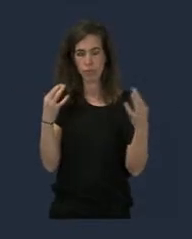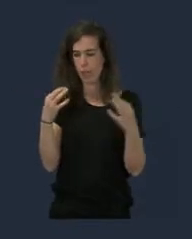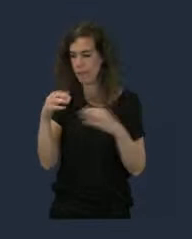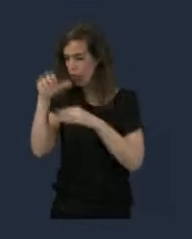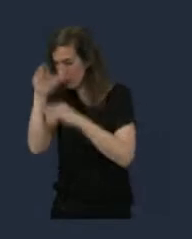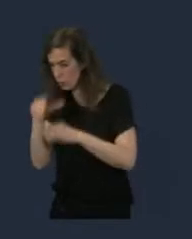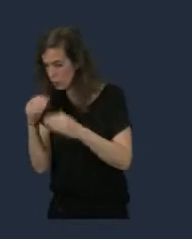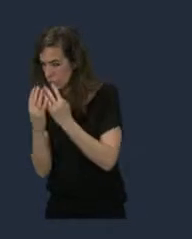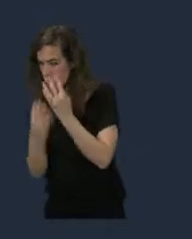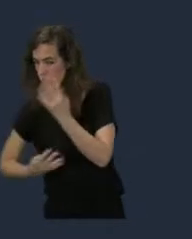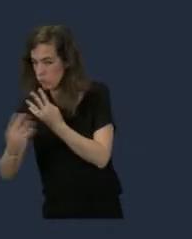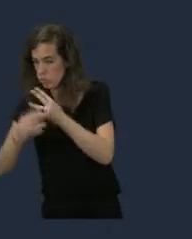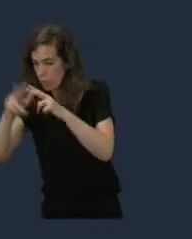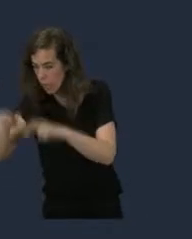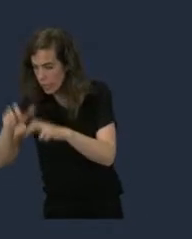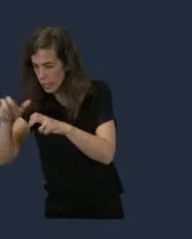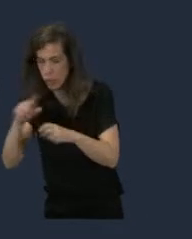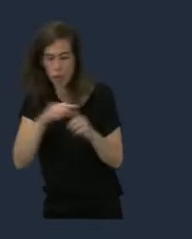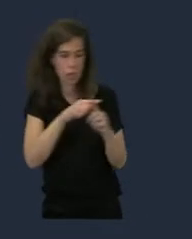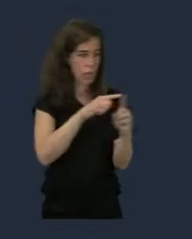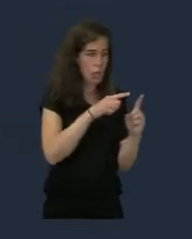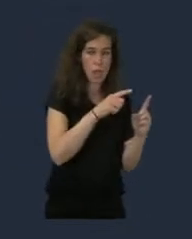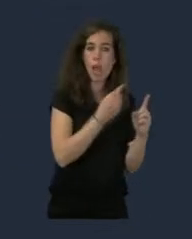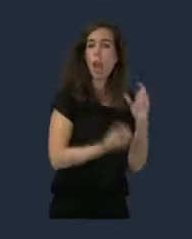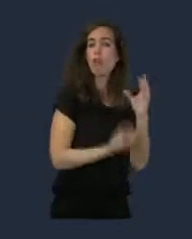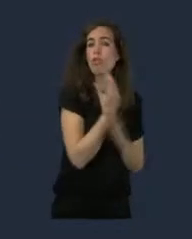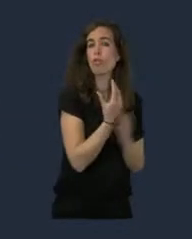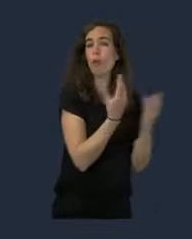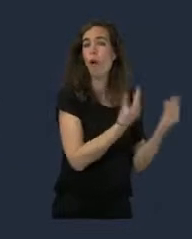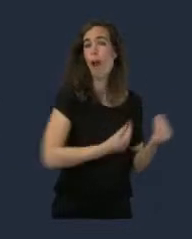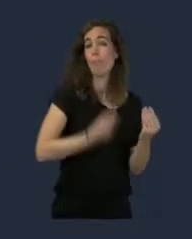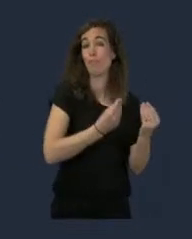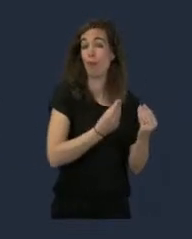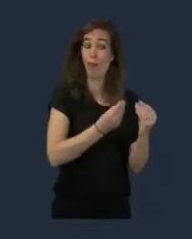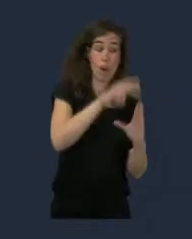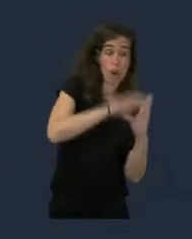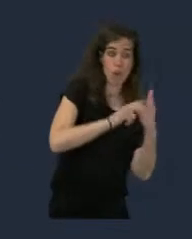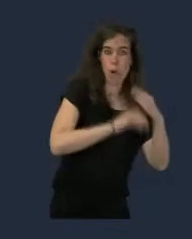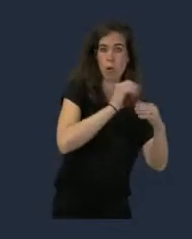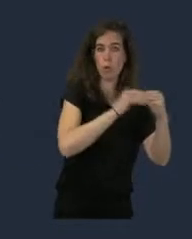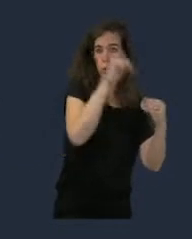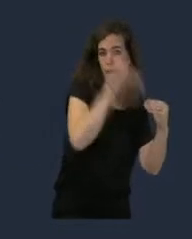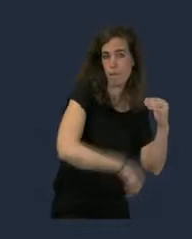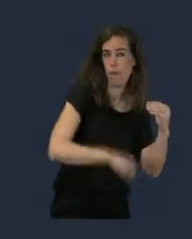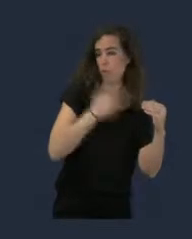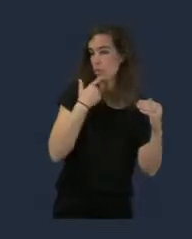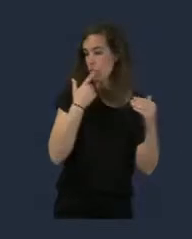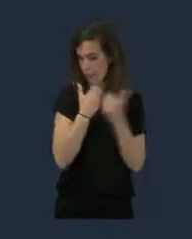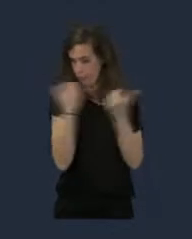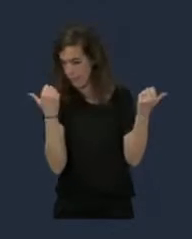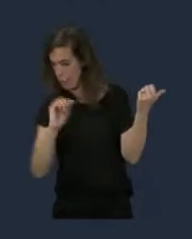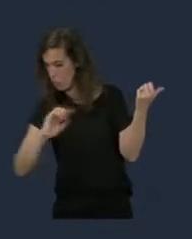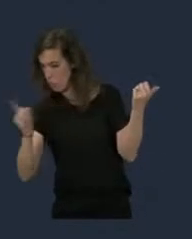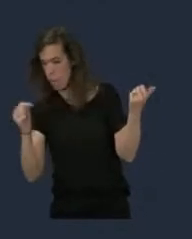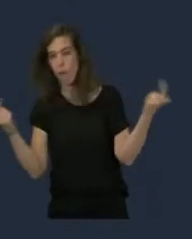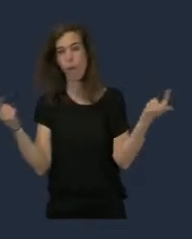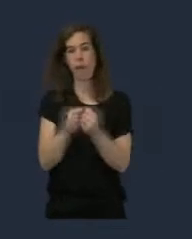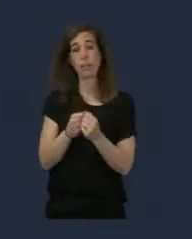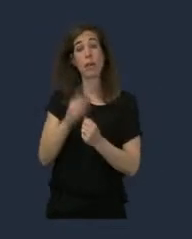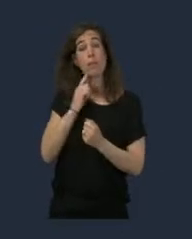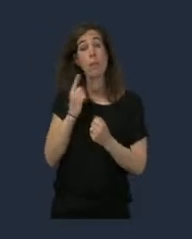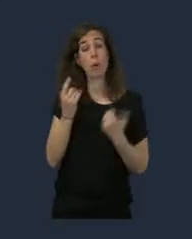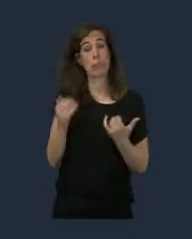surfaces agricoles et le logement de nouveaux habitants dans notre territoire puisque nous restons une région attractive. Elle sera d'autant plus